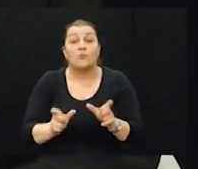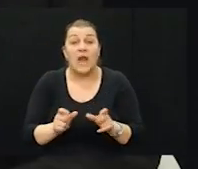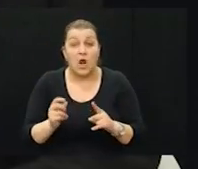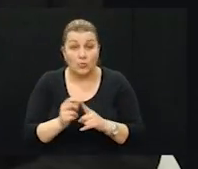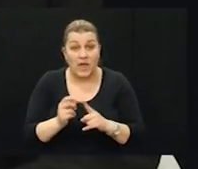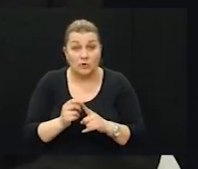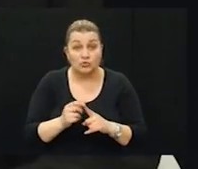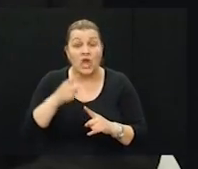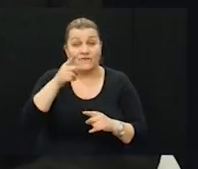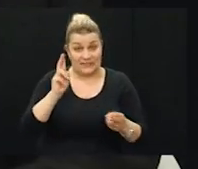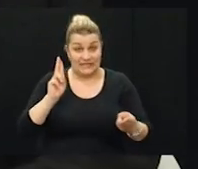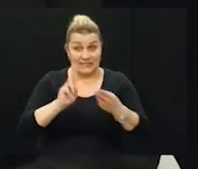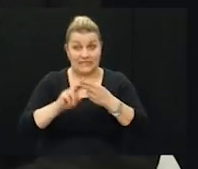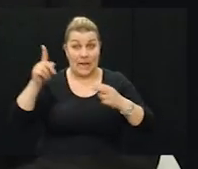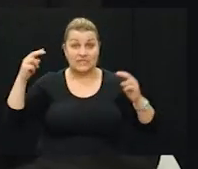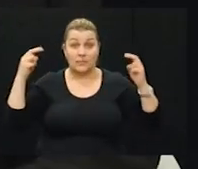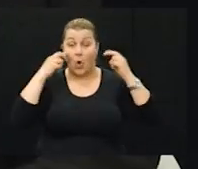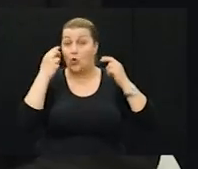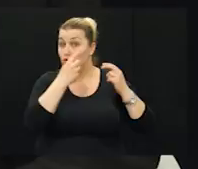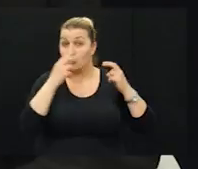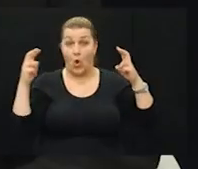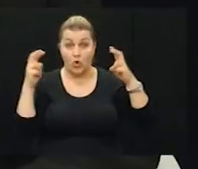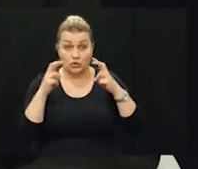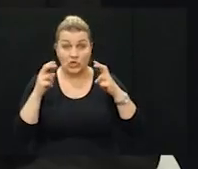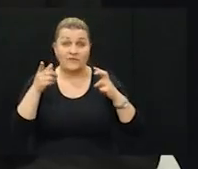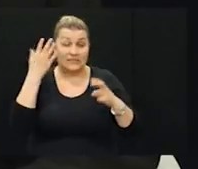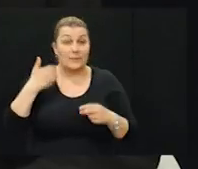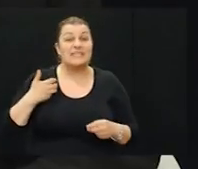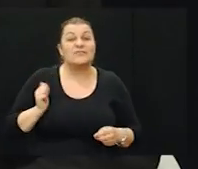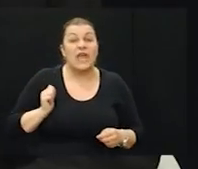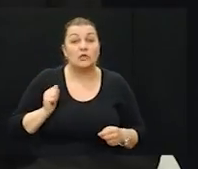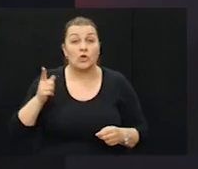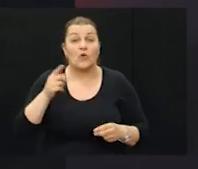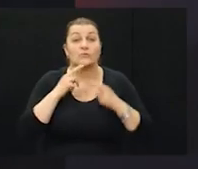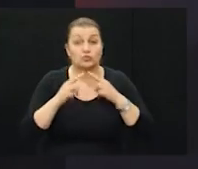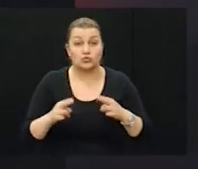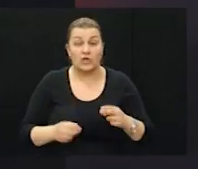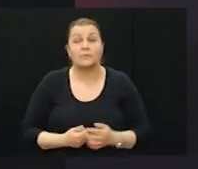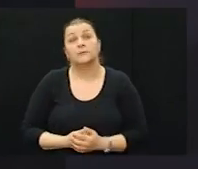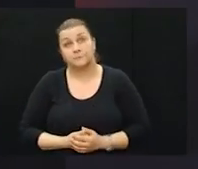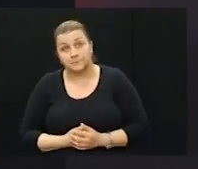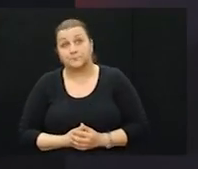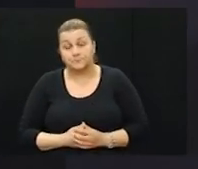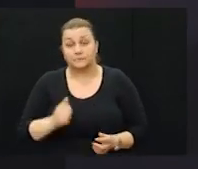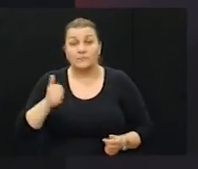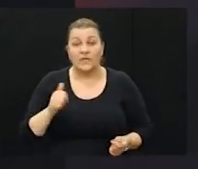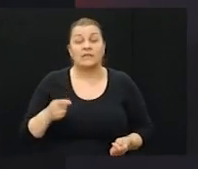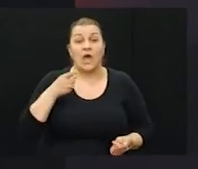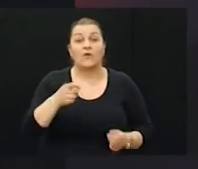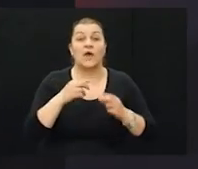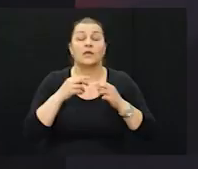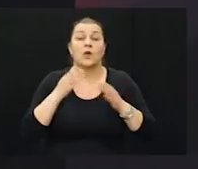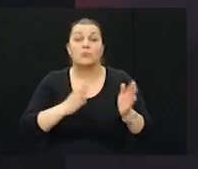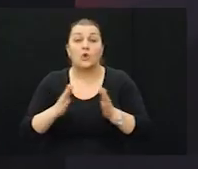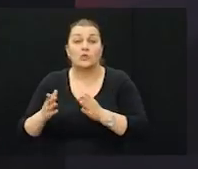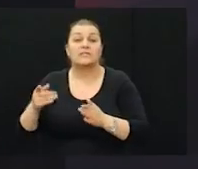S njim ste se susijali oči u oči, ako ste nevanabili ste svjedok na nekoliko suđenja. Taj proces se vodi na našem županijskom